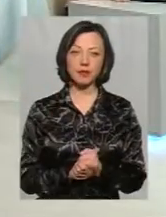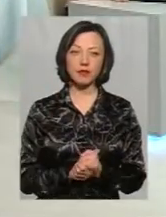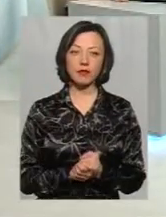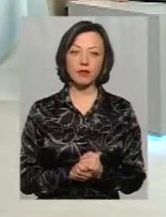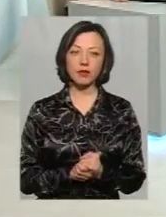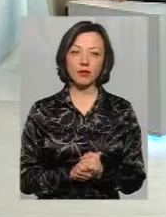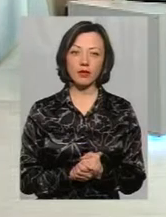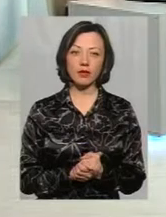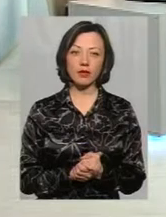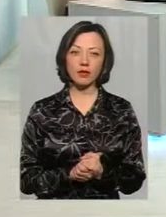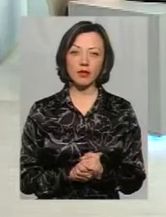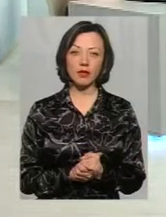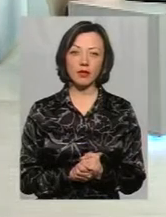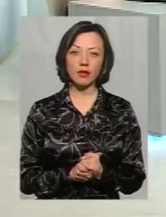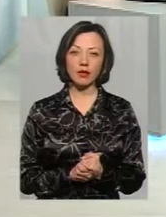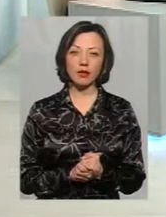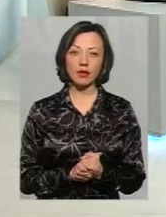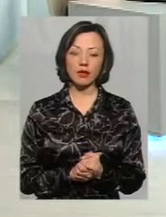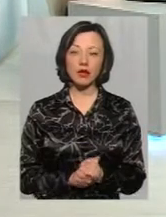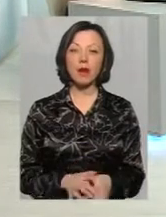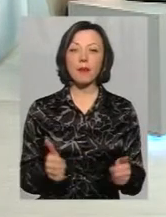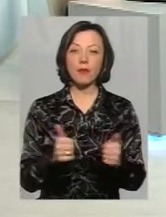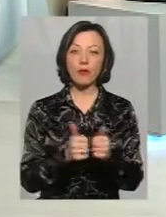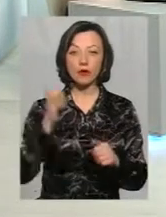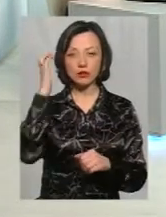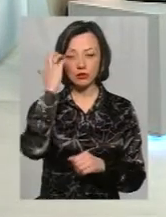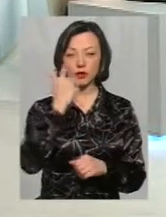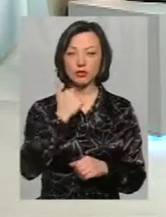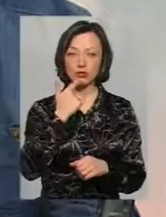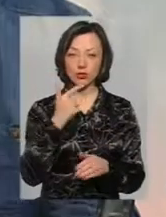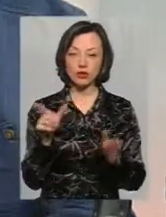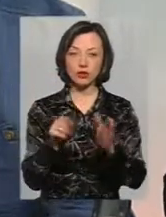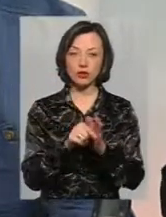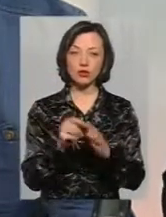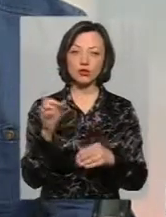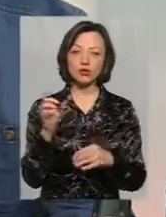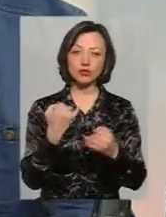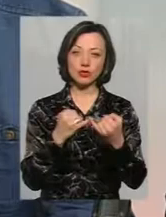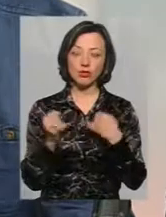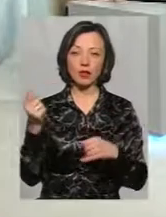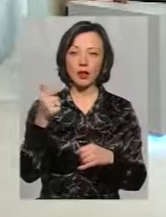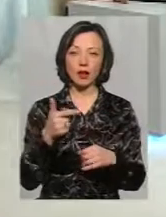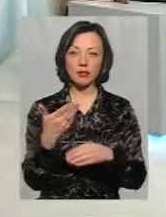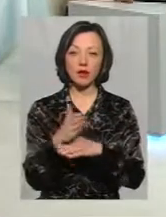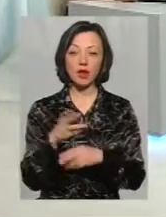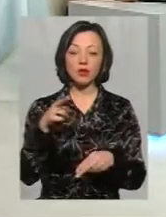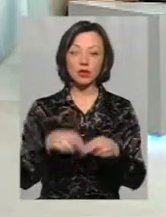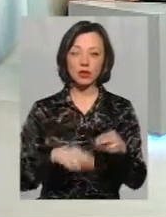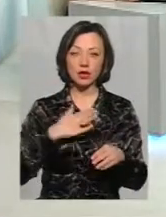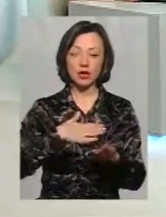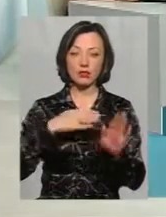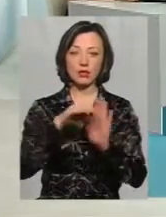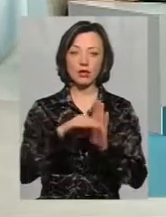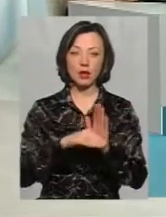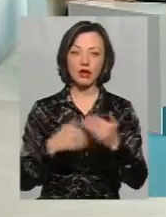треба було на кожній опорі поряд з червоно-чорним, жовто-синій прапором. І добігаю кінця вже наша